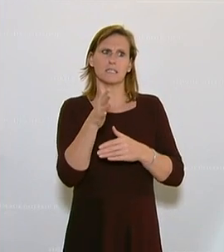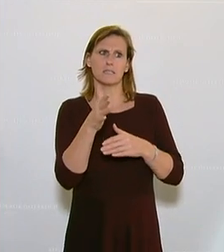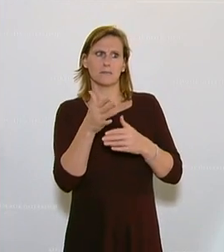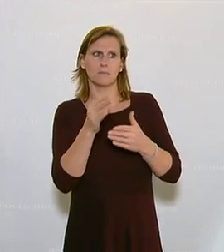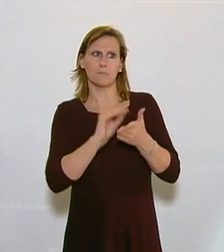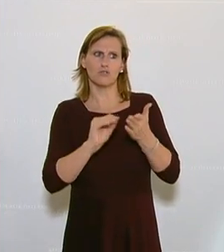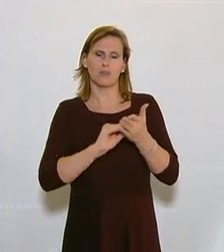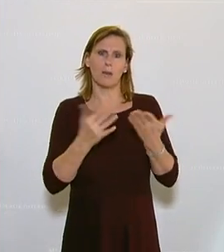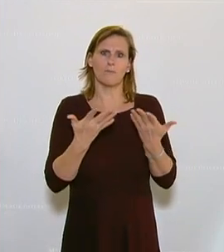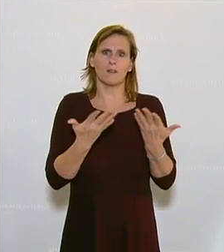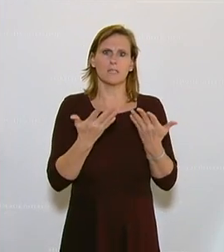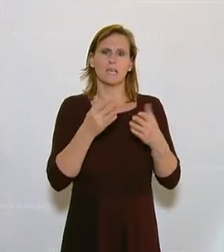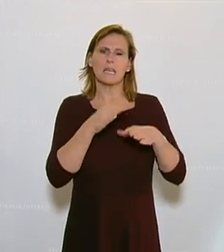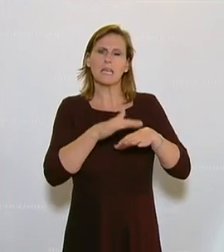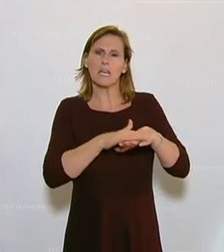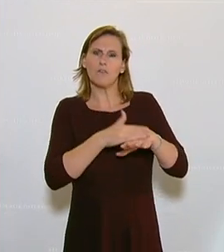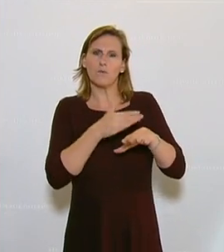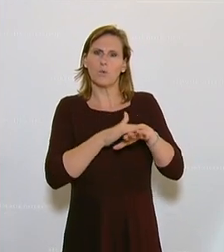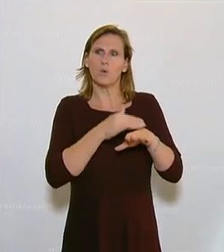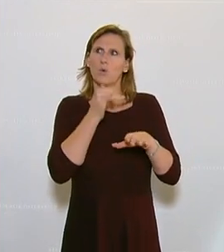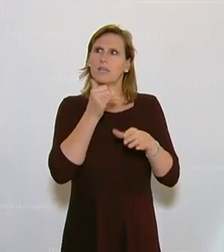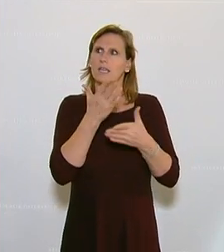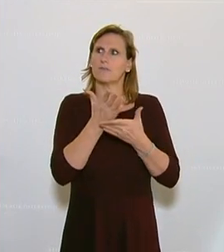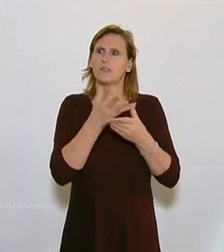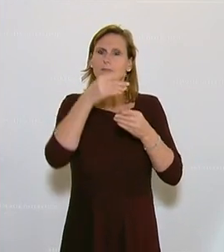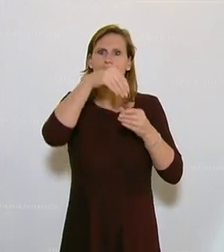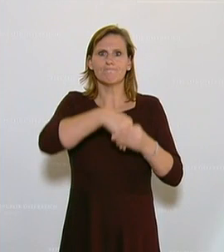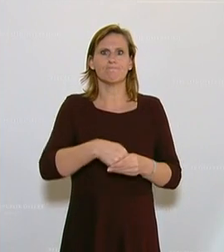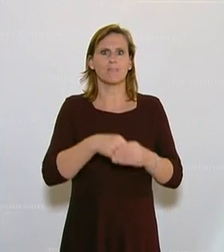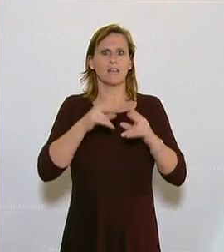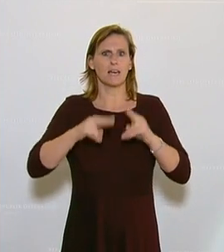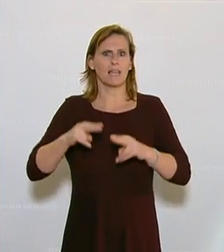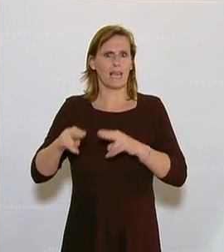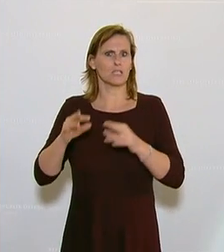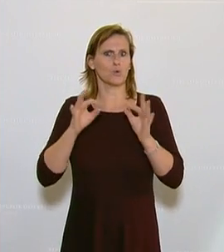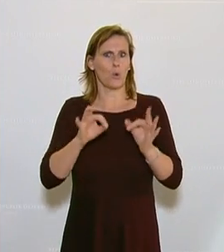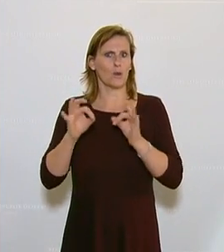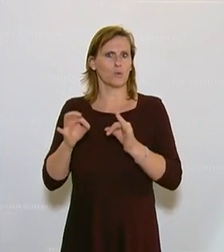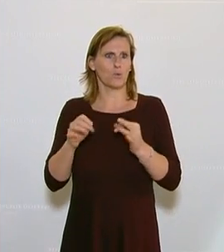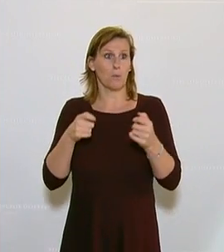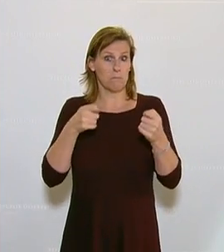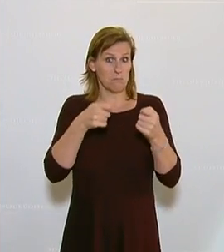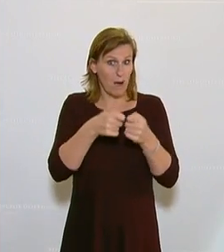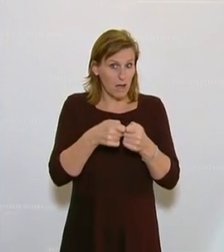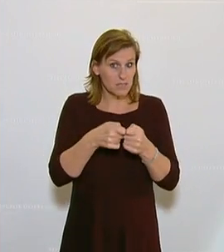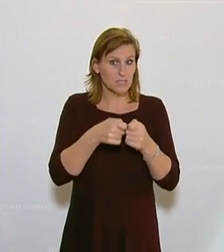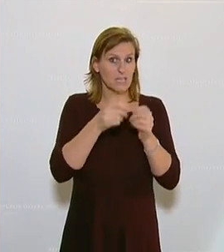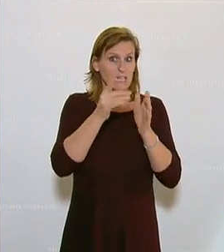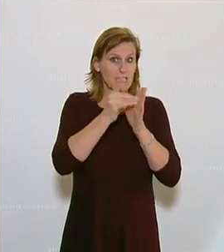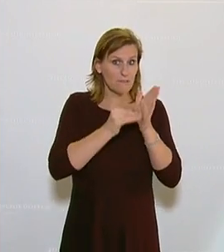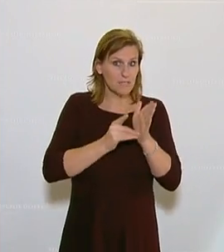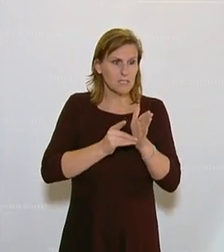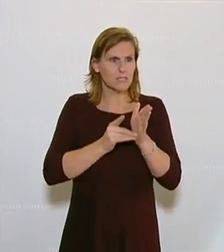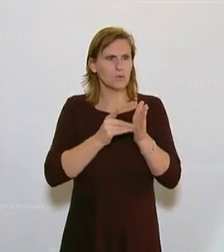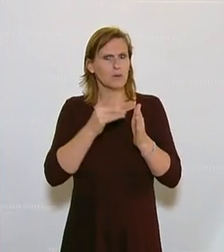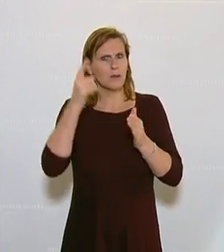Und ein Gefühl ist nicht Teil einer Rechtsordnung in dem Sinn, dass es hier einen definiert, was